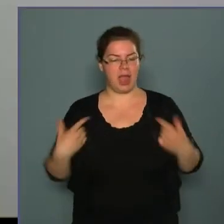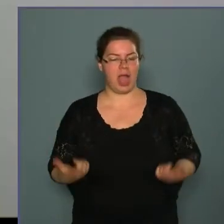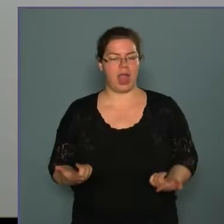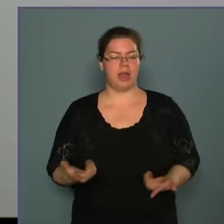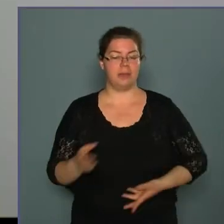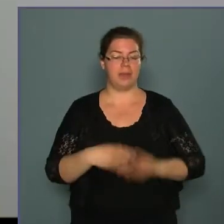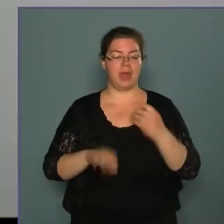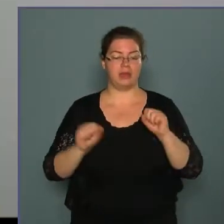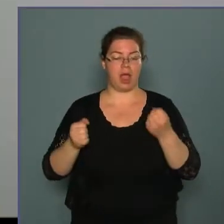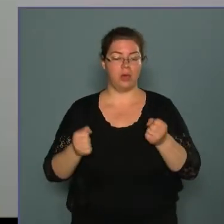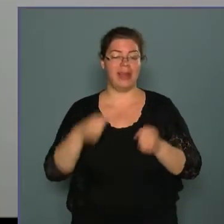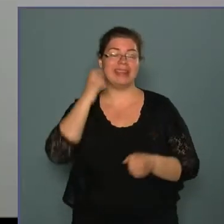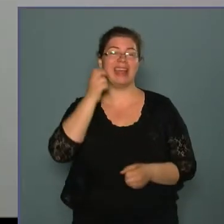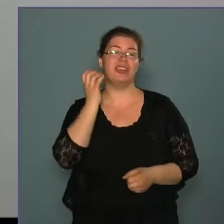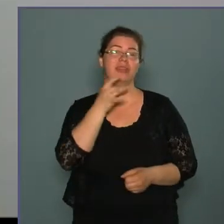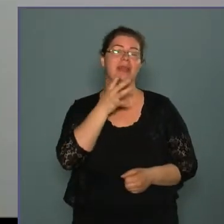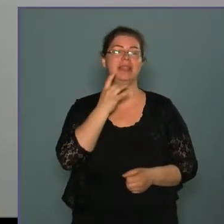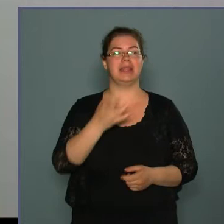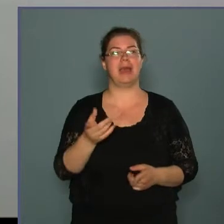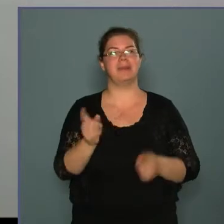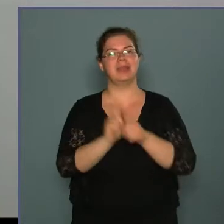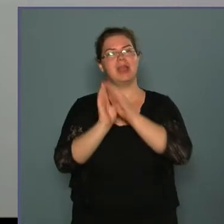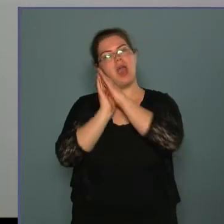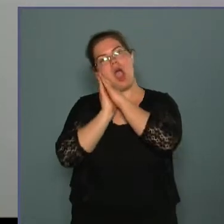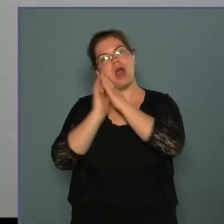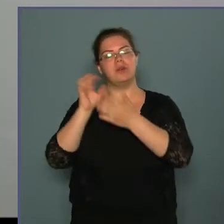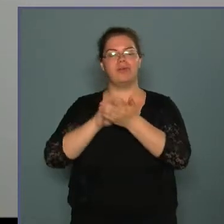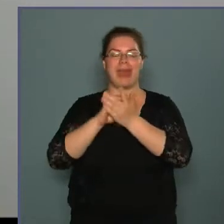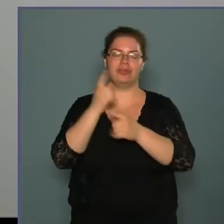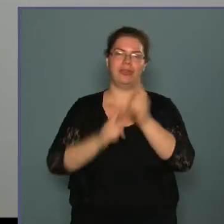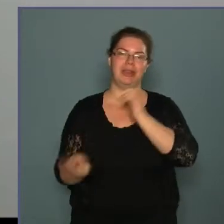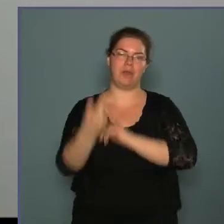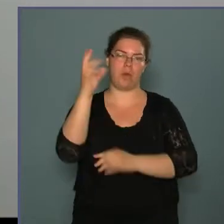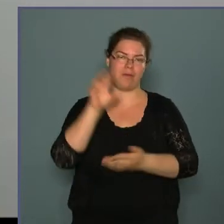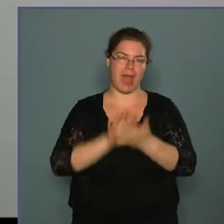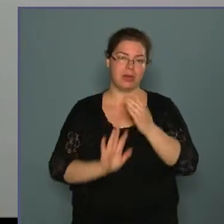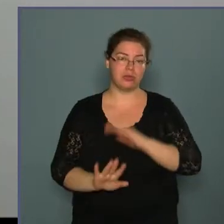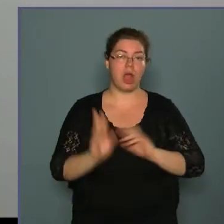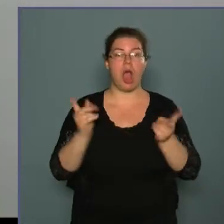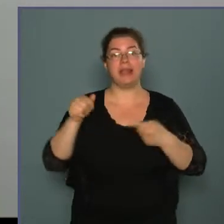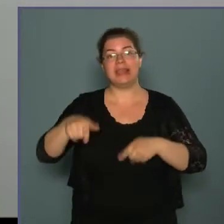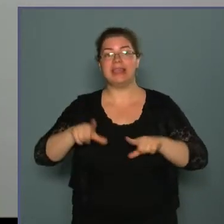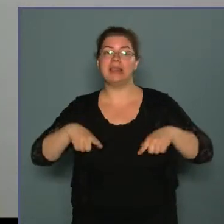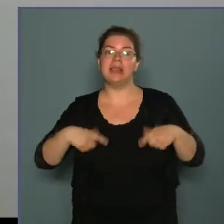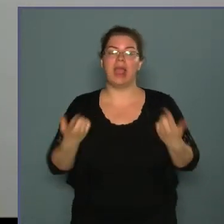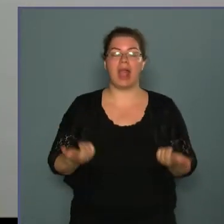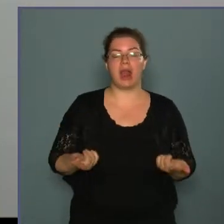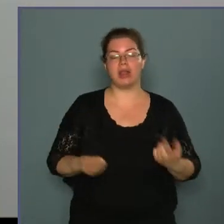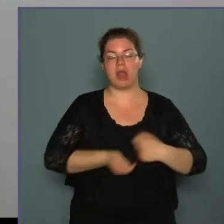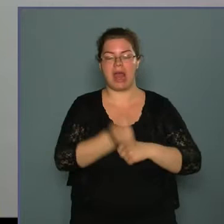gyakorlatilag Erzsébet inkább ilyen alvó város része a fővárosnak, tehát aki itt él, azért találjon